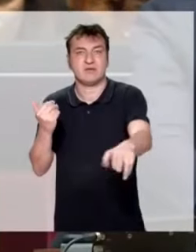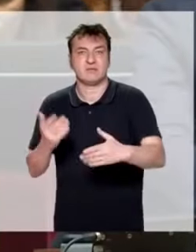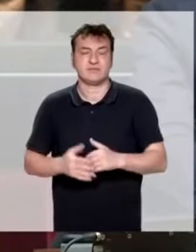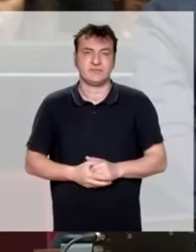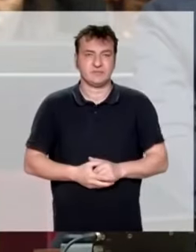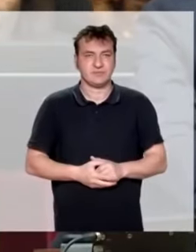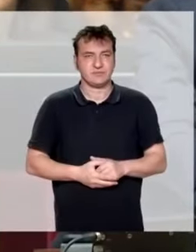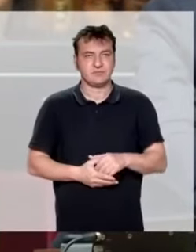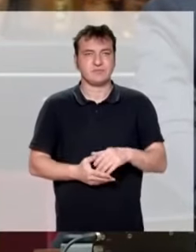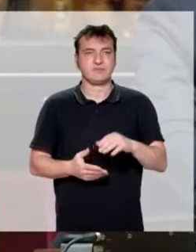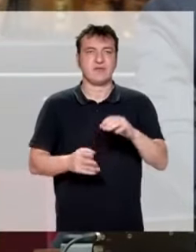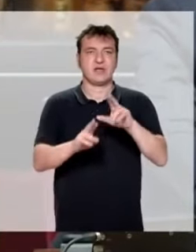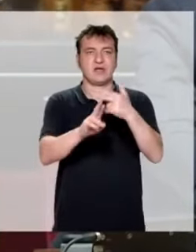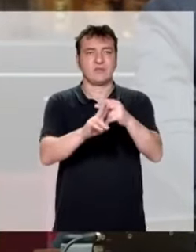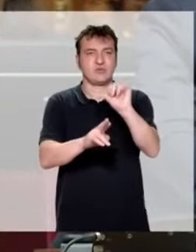ministre.